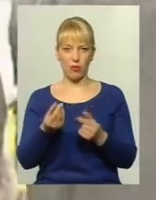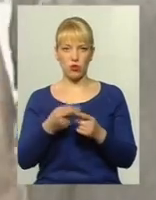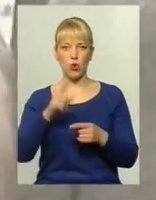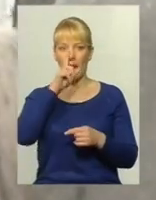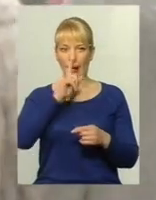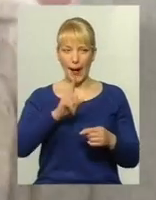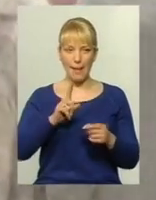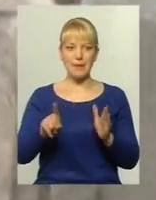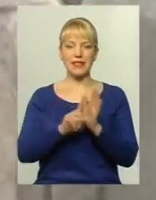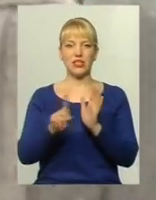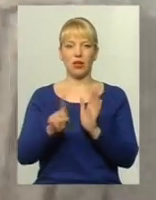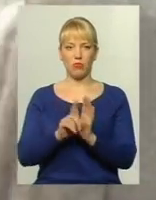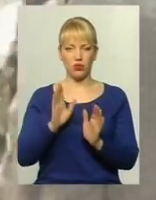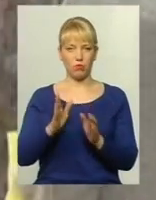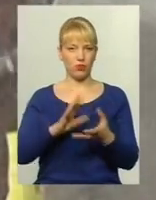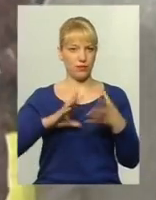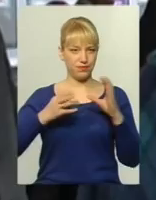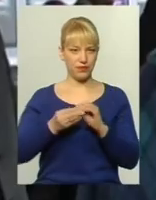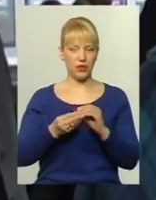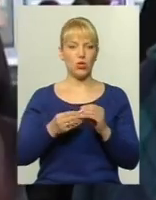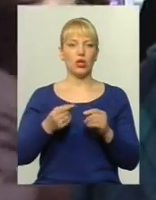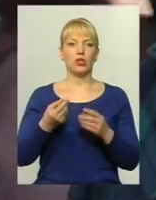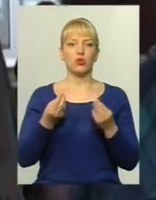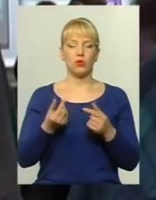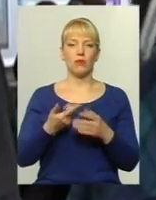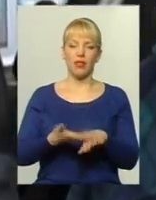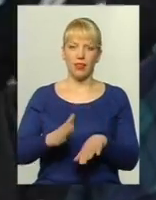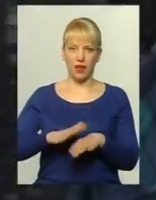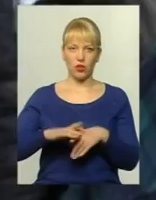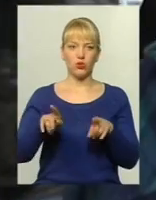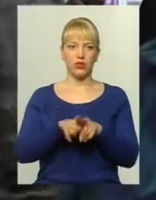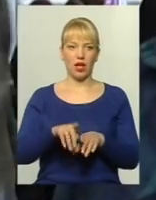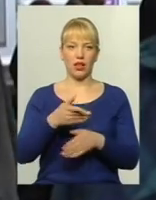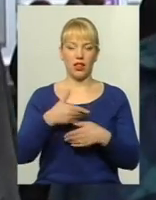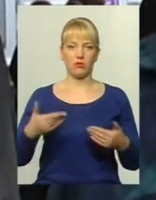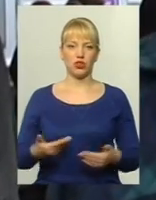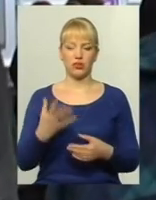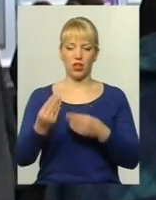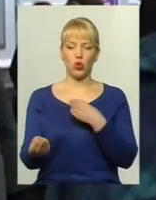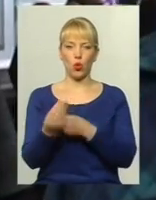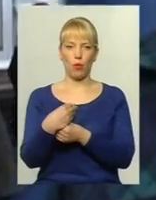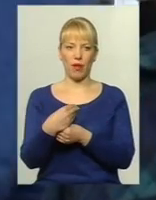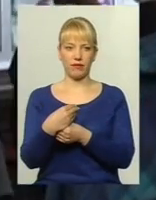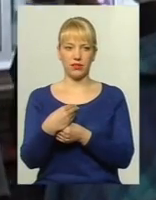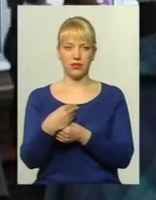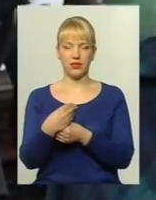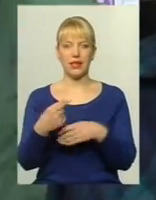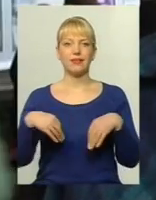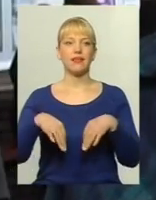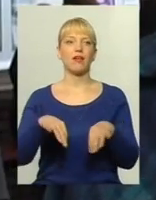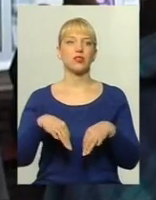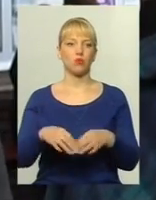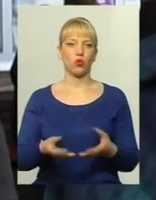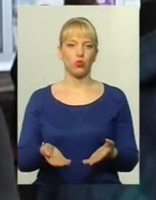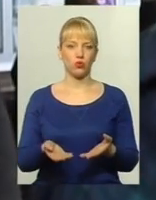місячний проїзд виліться у чималеньку суму Тяжко ще так нам жити і ще тут додалися транспорту